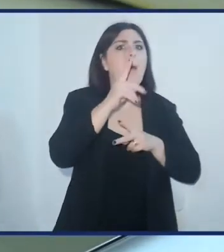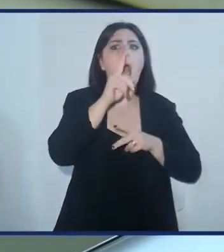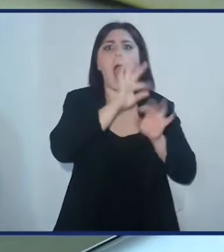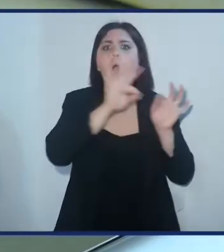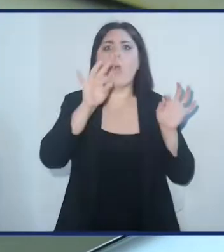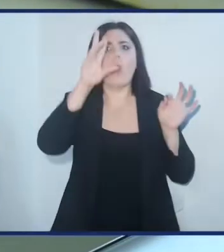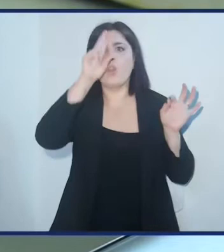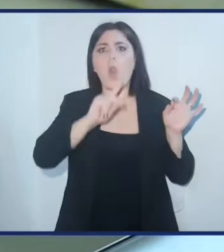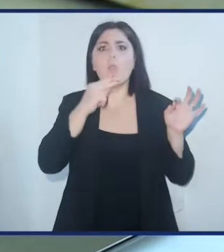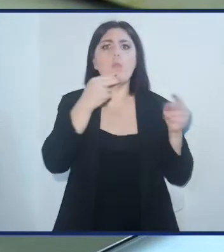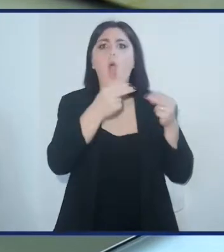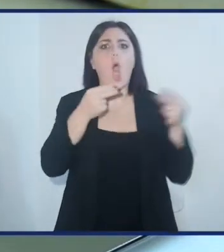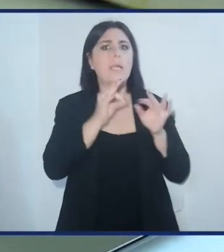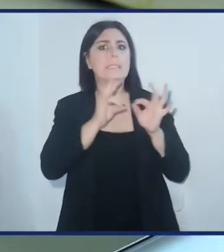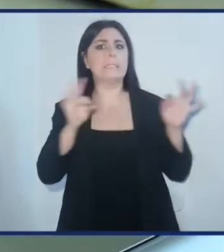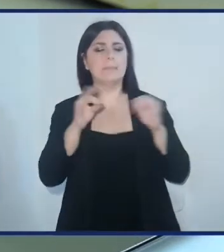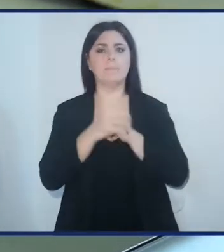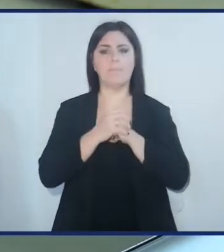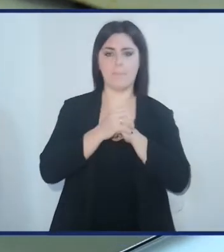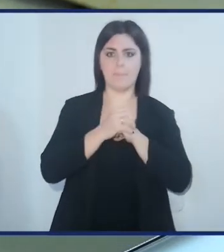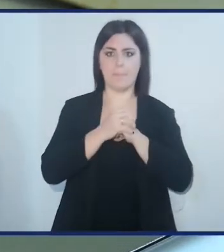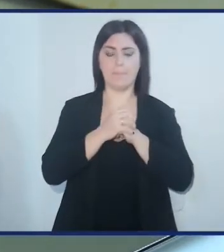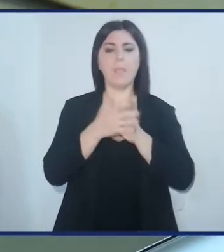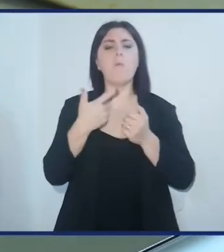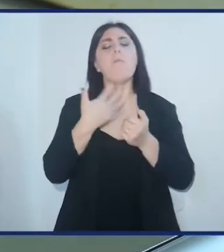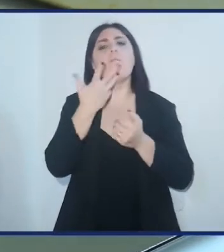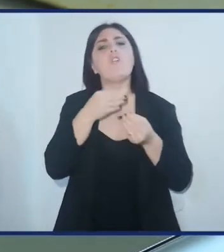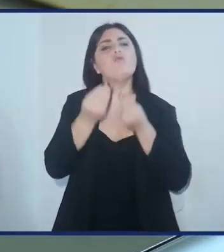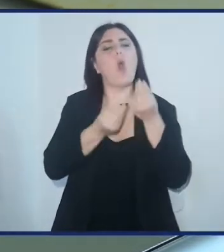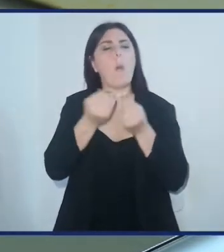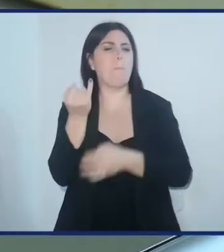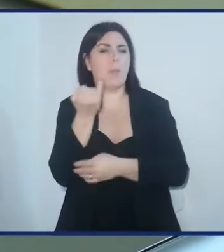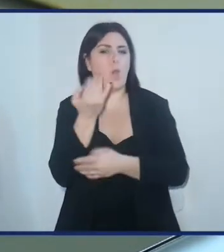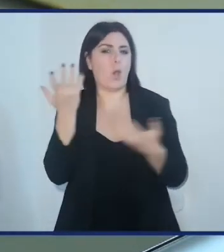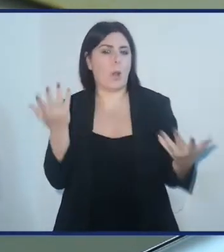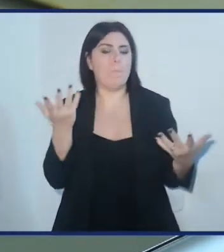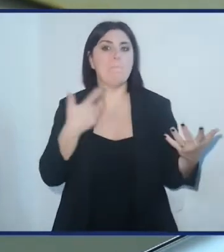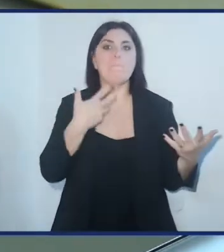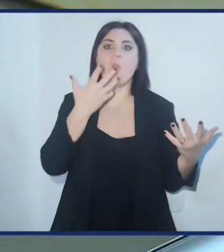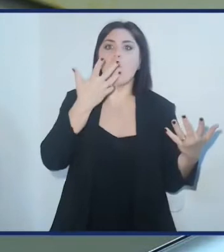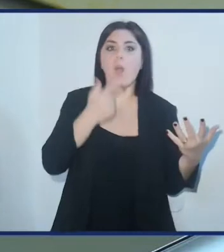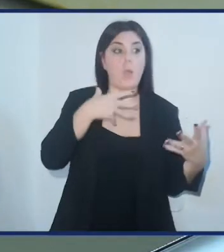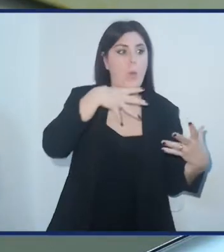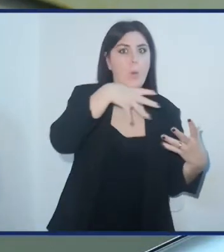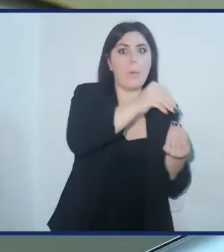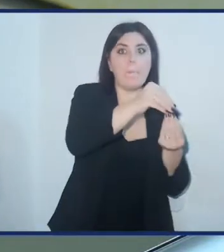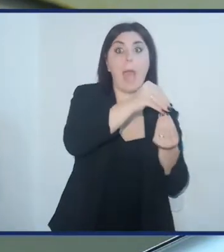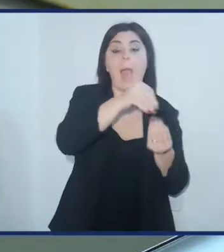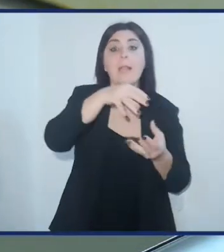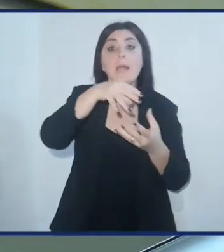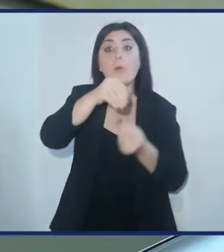caratterizzata. Se facessimo un piccolo gioco e volessimo condensare, quindi